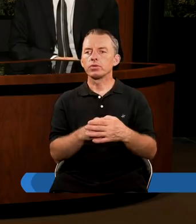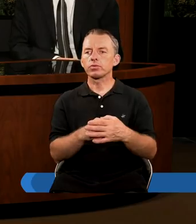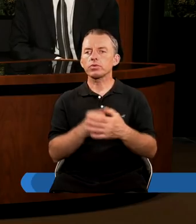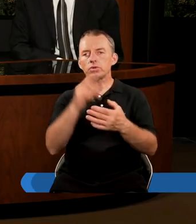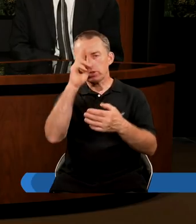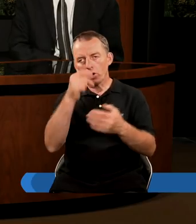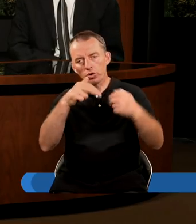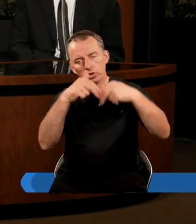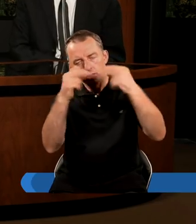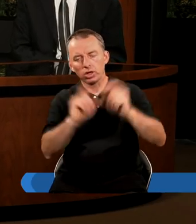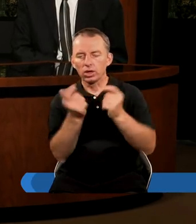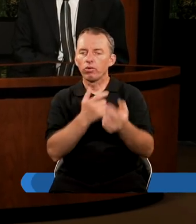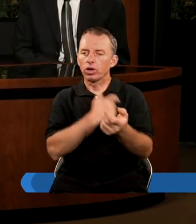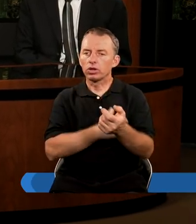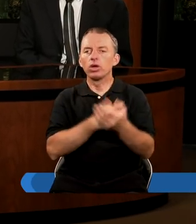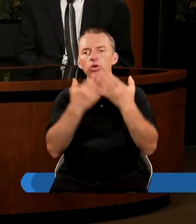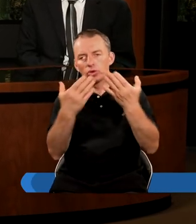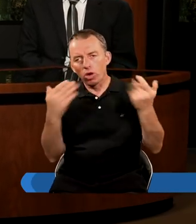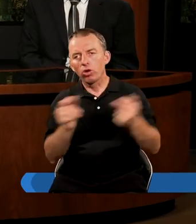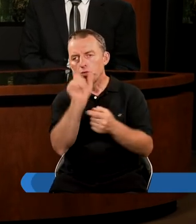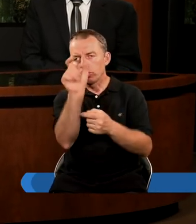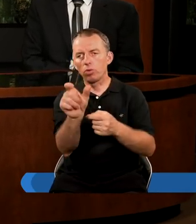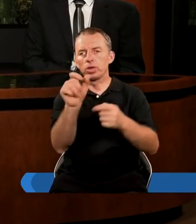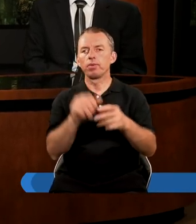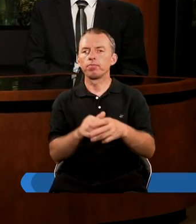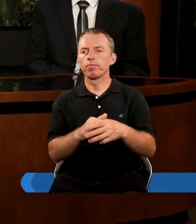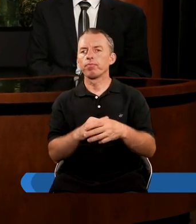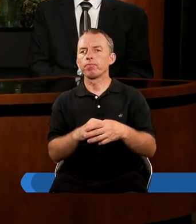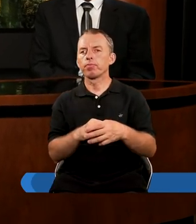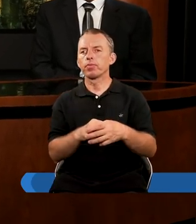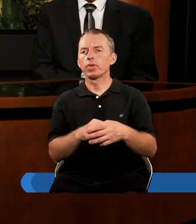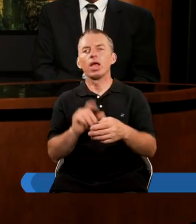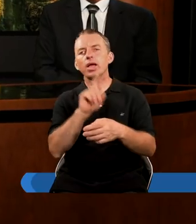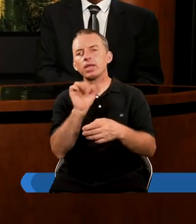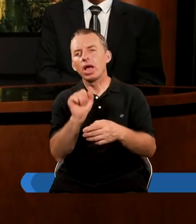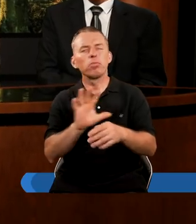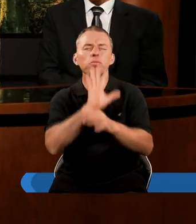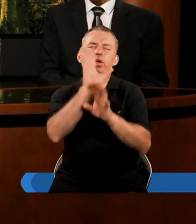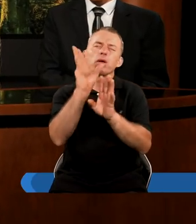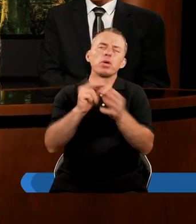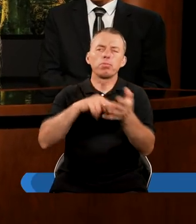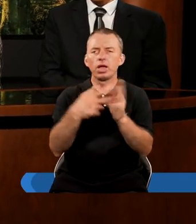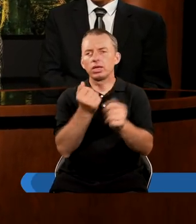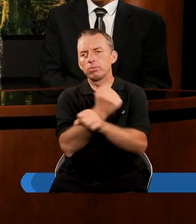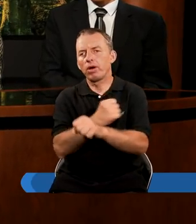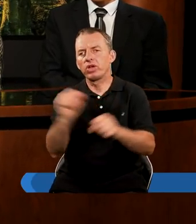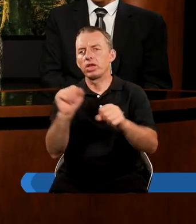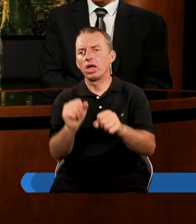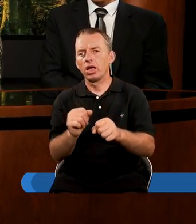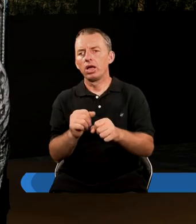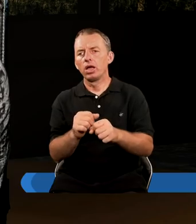Ojcze niebieski, z całego serca dziękujemy tobie. za przepiękny plan zbawienia,